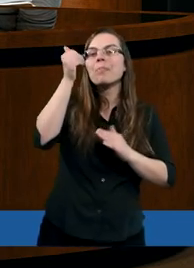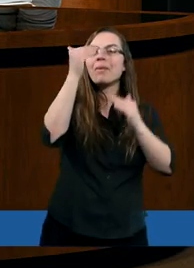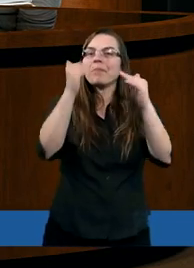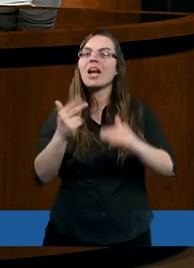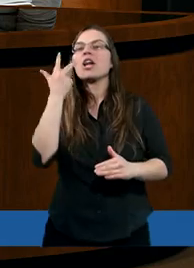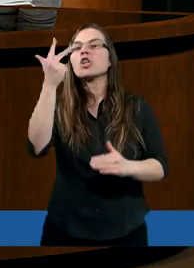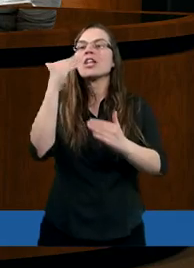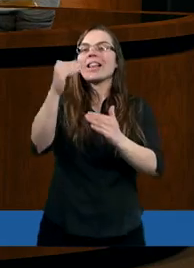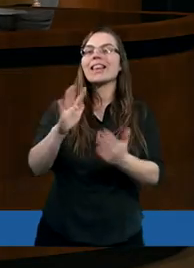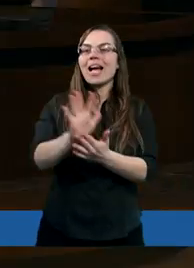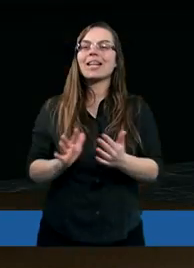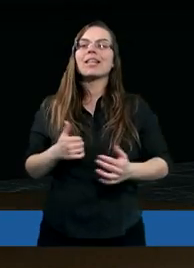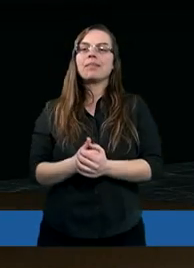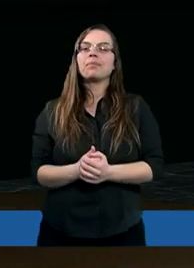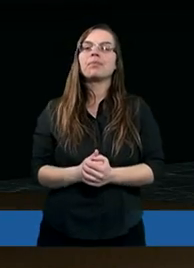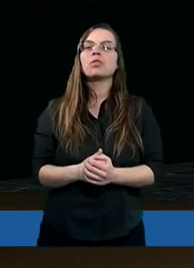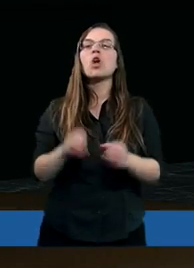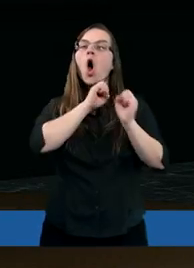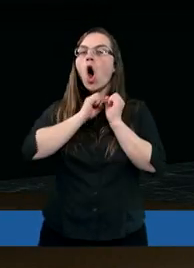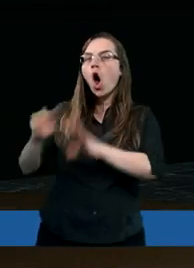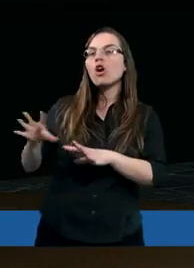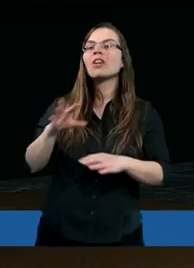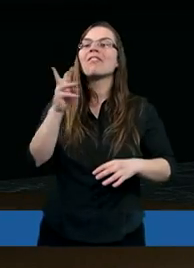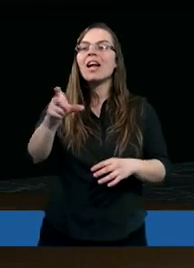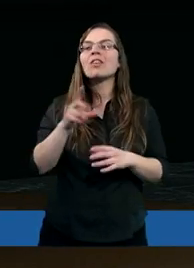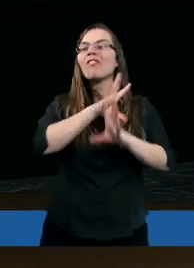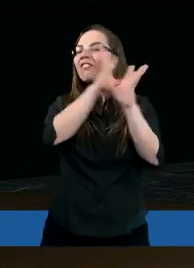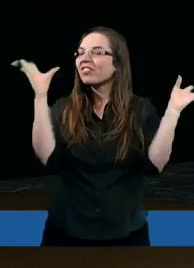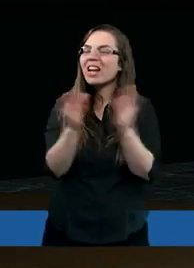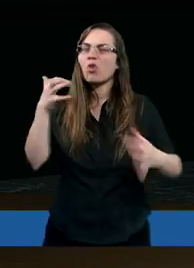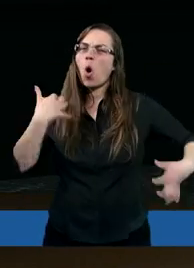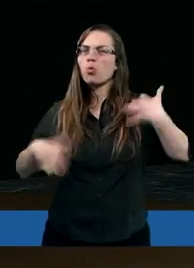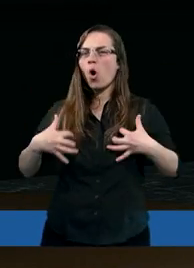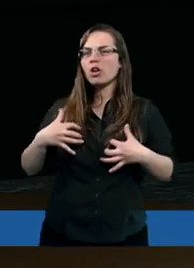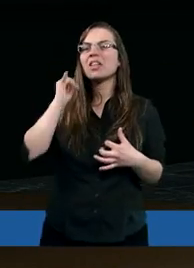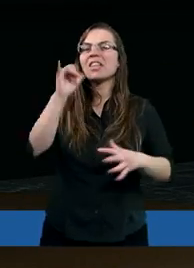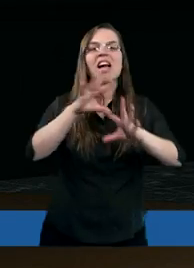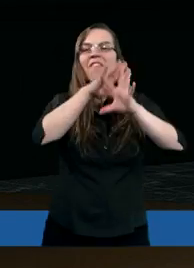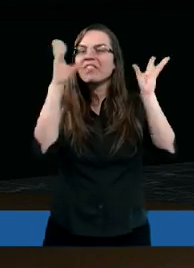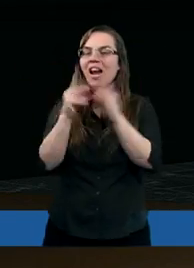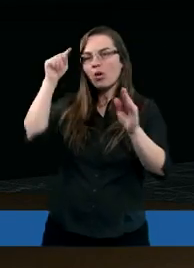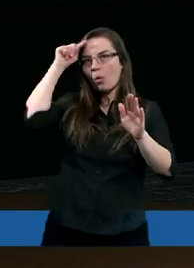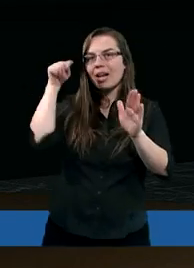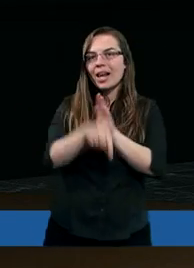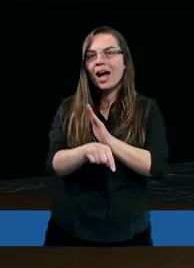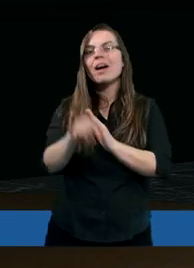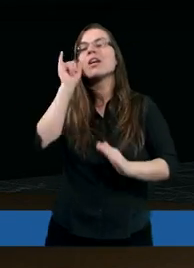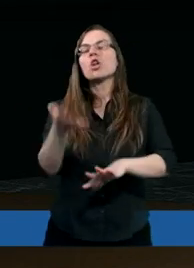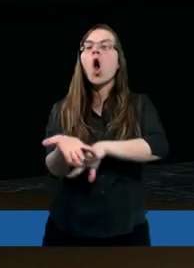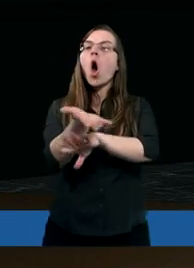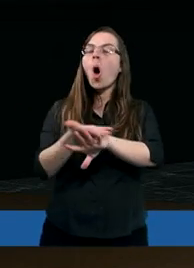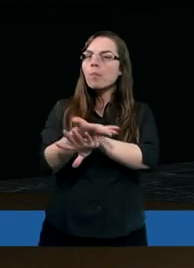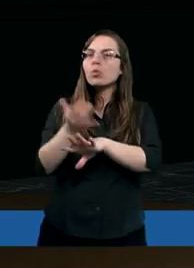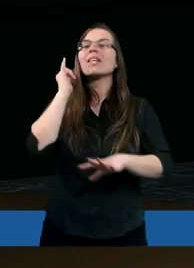trzy teksty? Odrzuciwszy więc wszelką złość i wszelką zdradę i